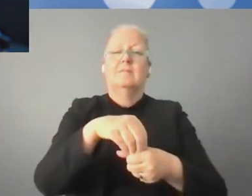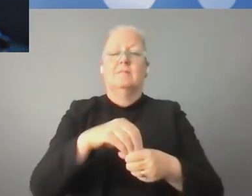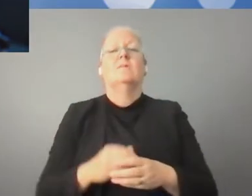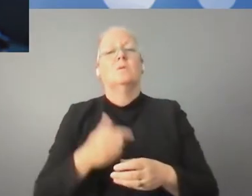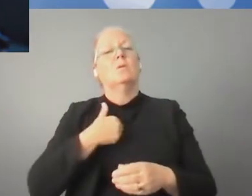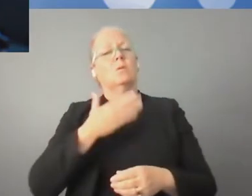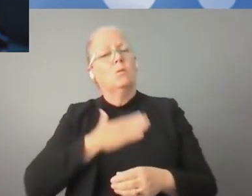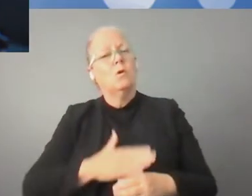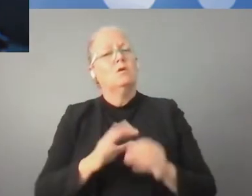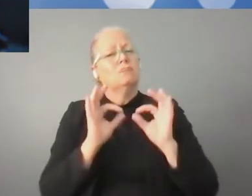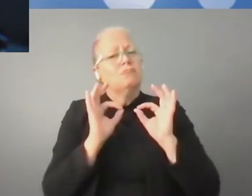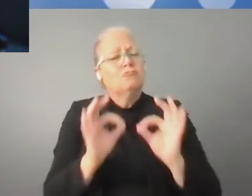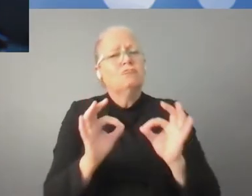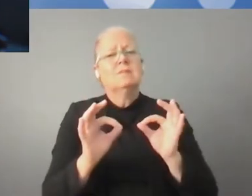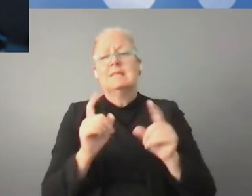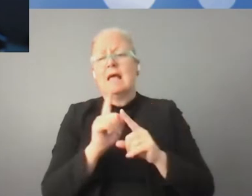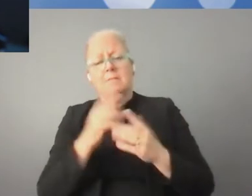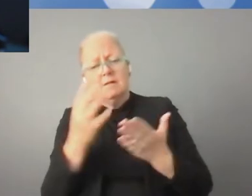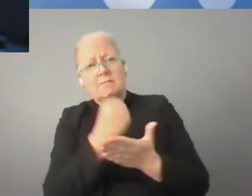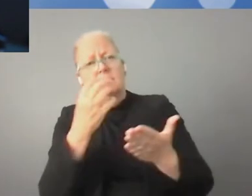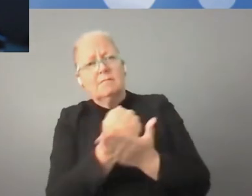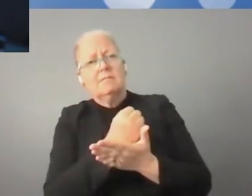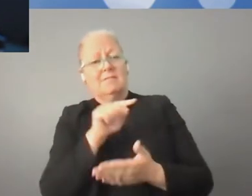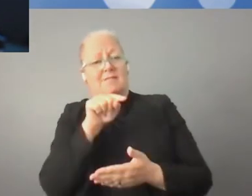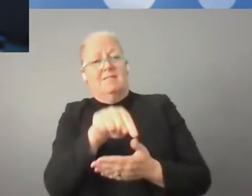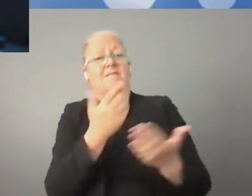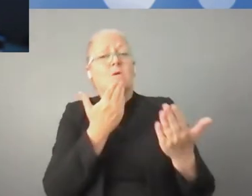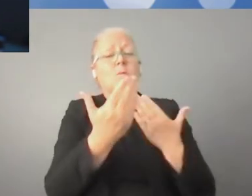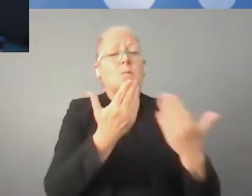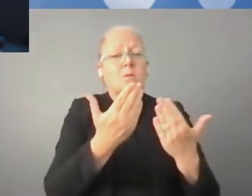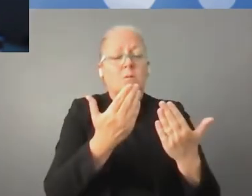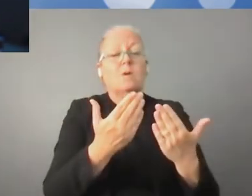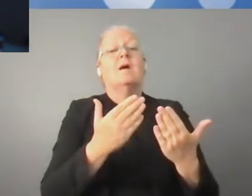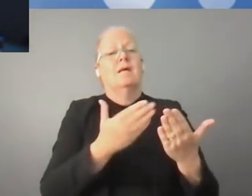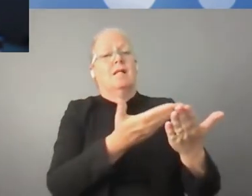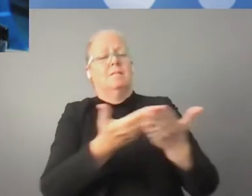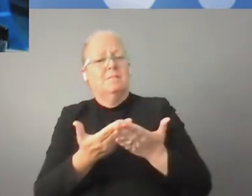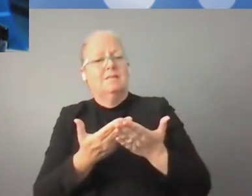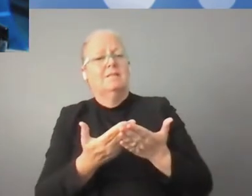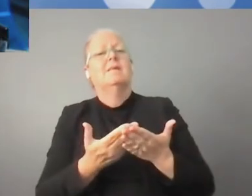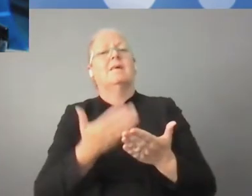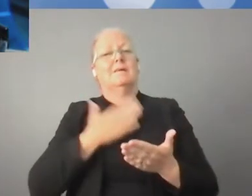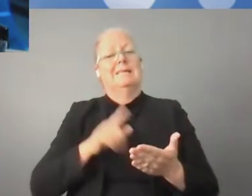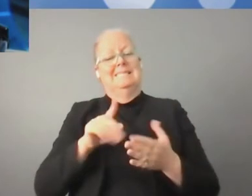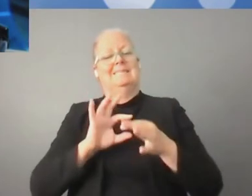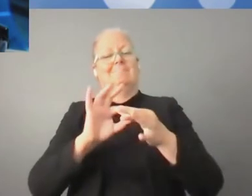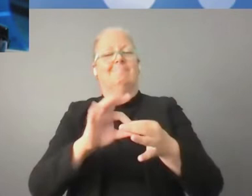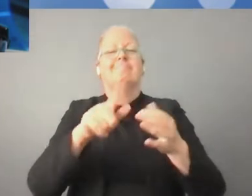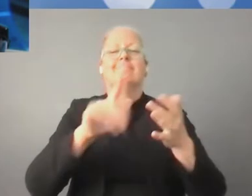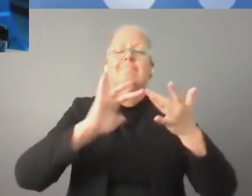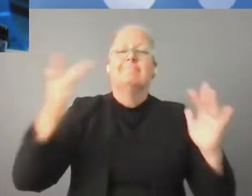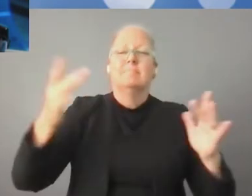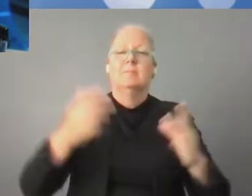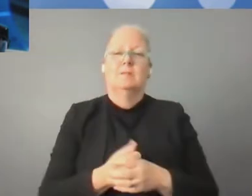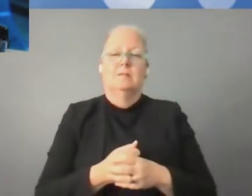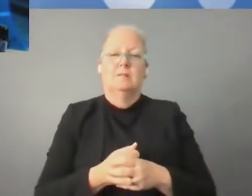Jesteśmy przekonani, że forum będzie miało wymiar praktyczny, który sprzyjać będzie zwiększeniu zaufania